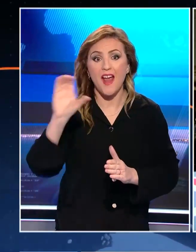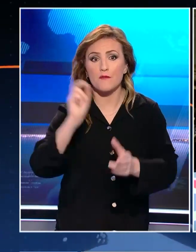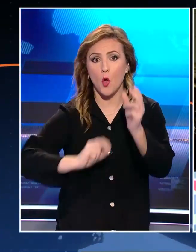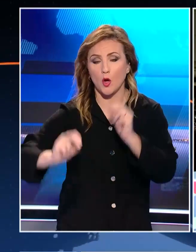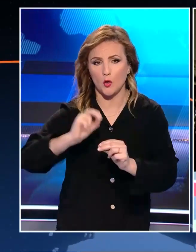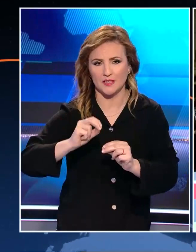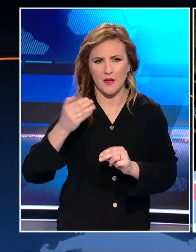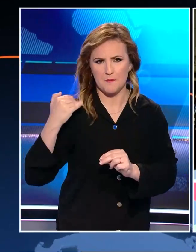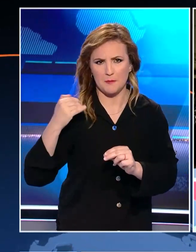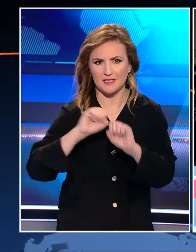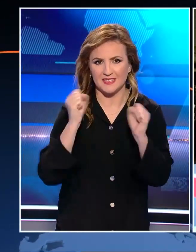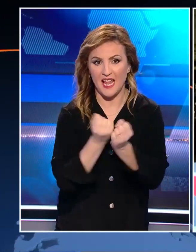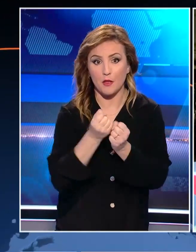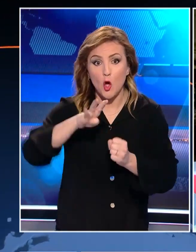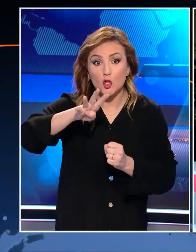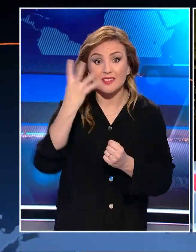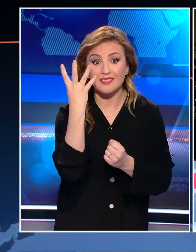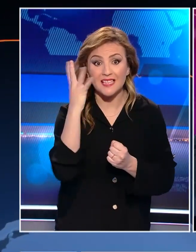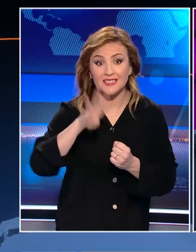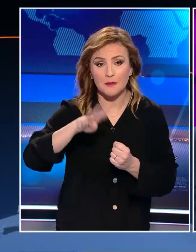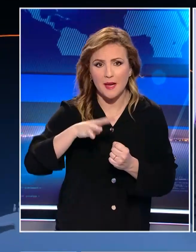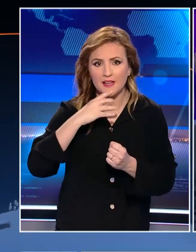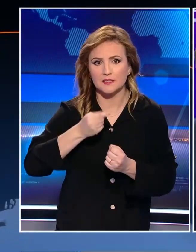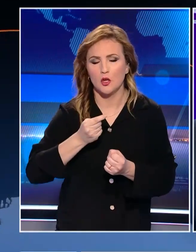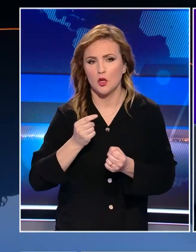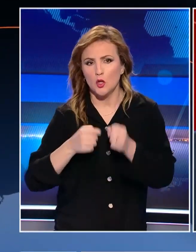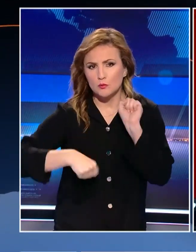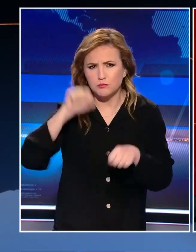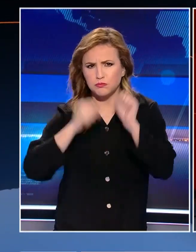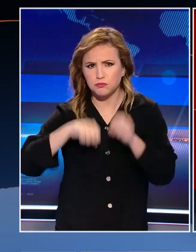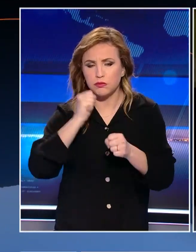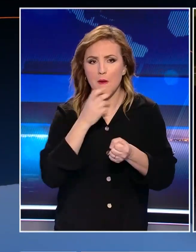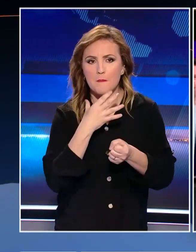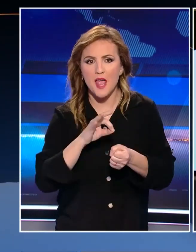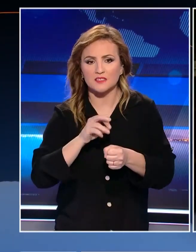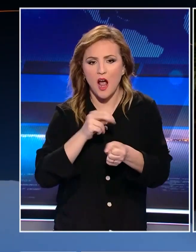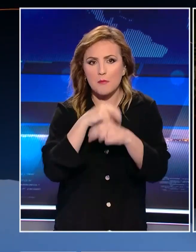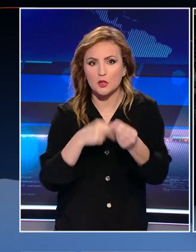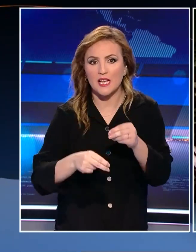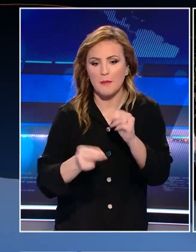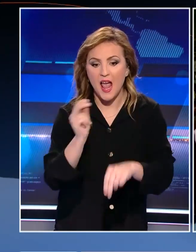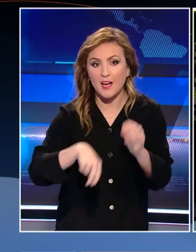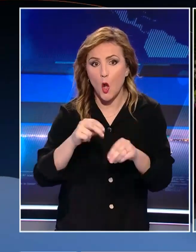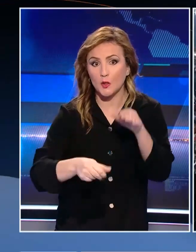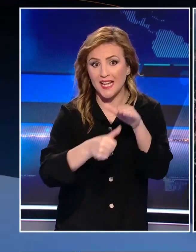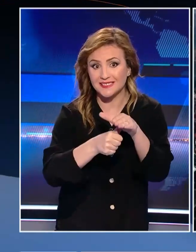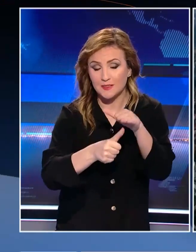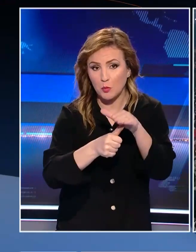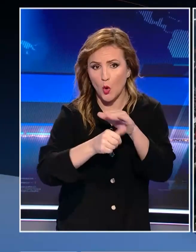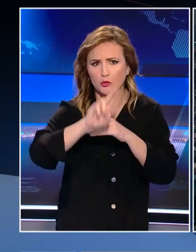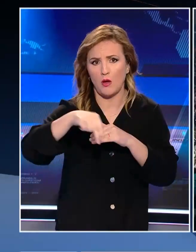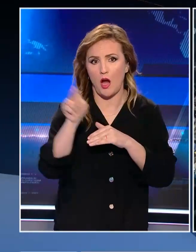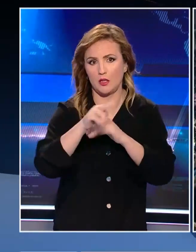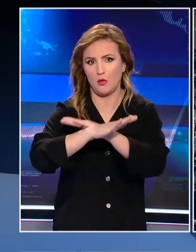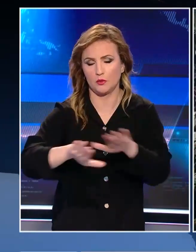στο συνέδριο αυτό επί τέσσερις ημέρες χύθηκε αίμα για μια εκλογική μάχη έγινε, καθώς